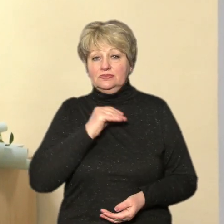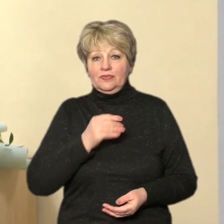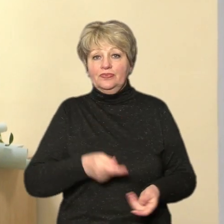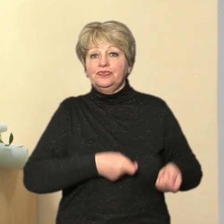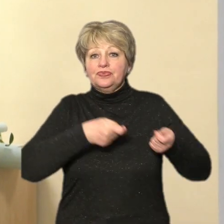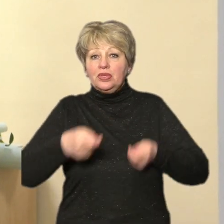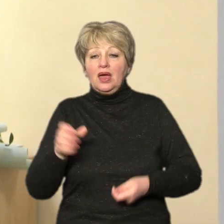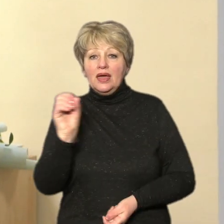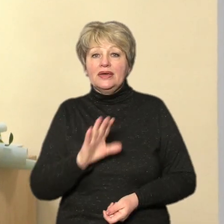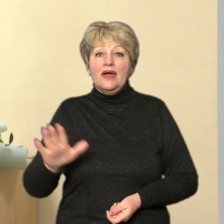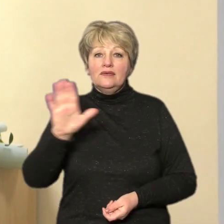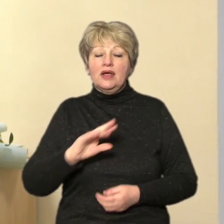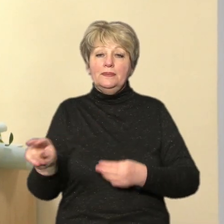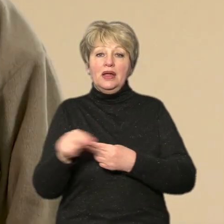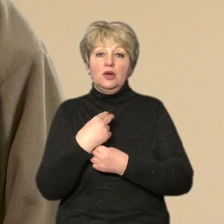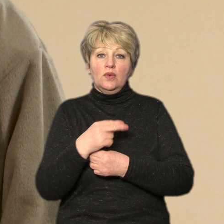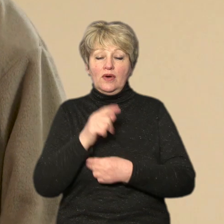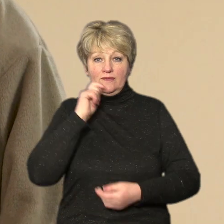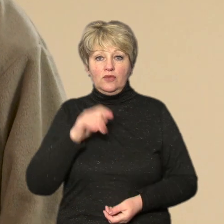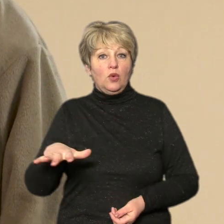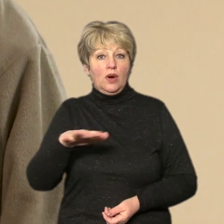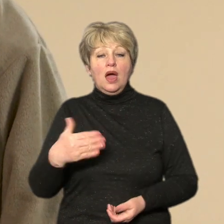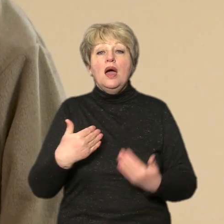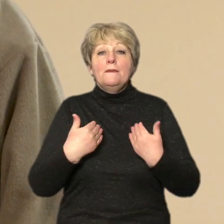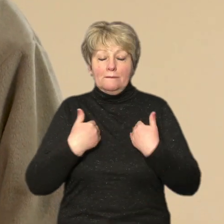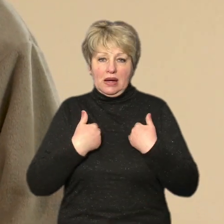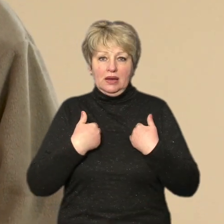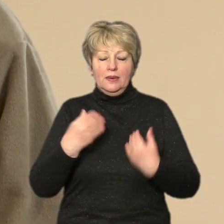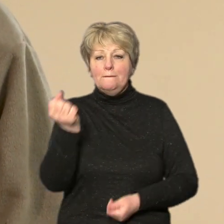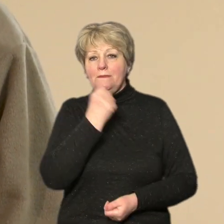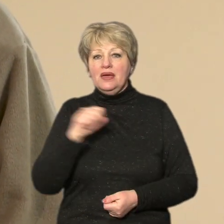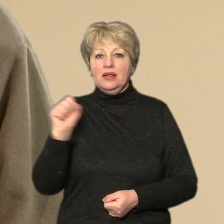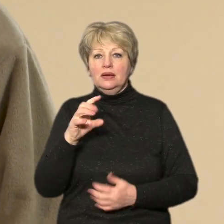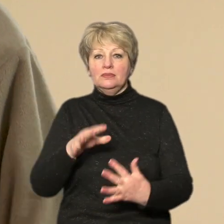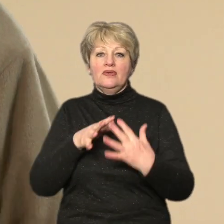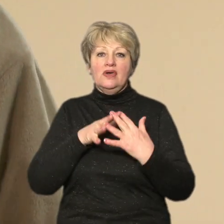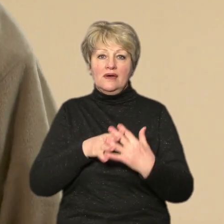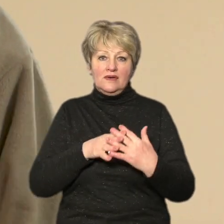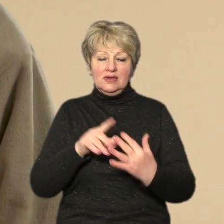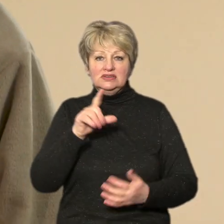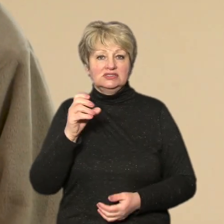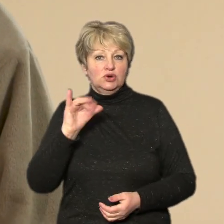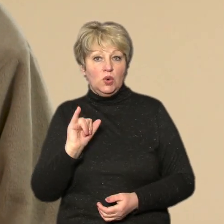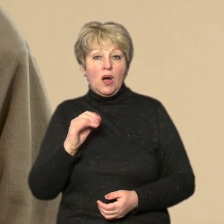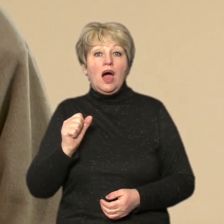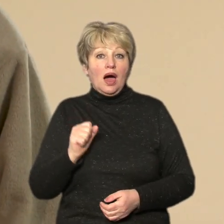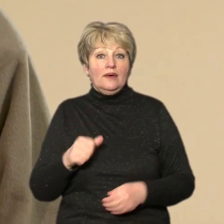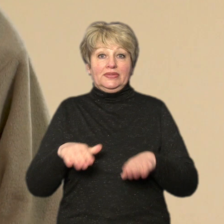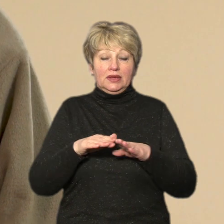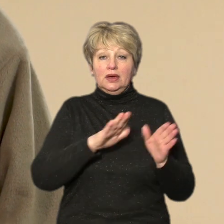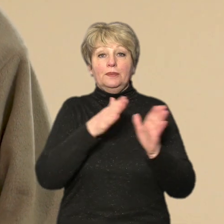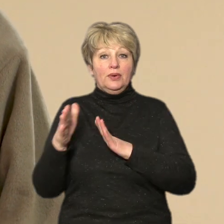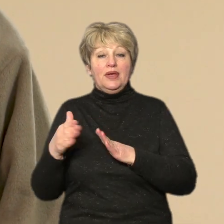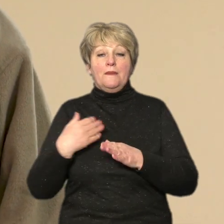європейське лікування в Україну. Ми перемагаємо на фронтах збруйними силами, а от в подіях ми перемагаємо,